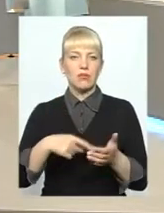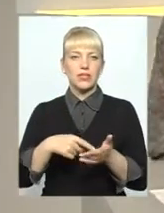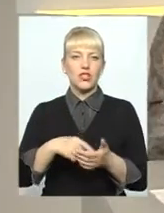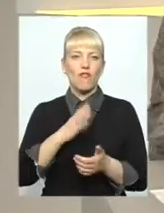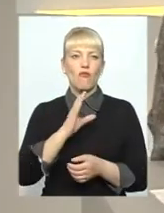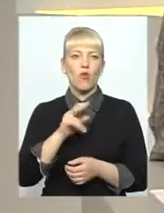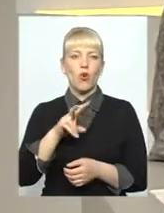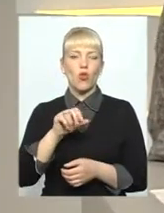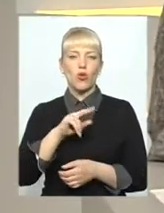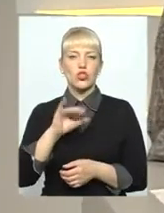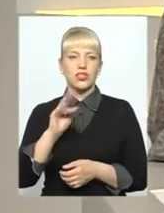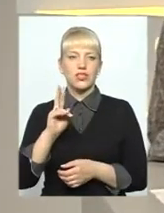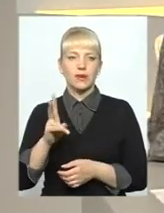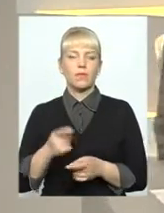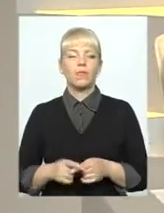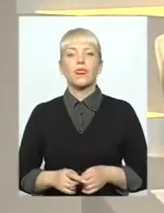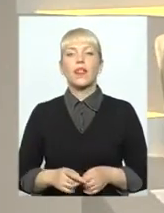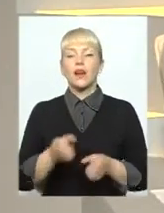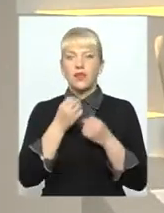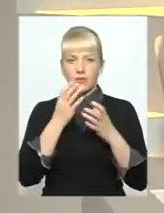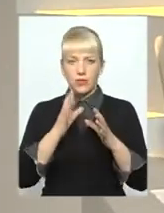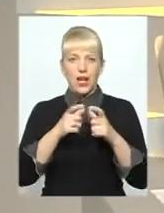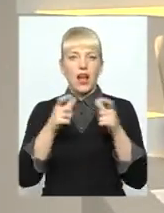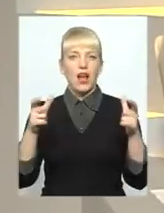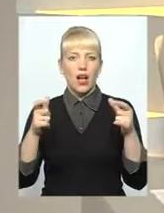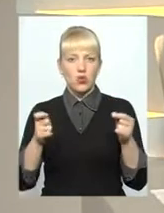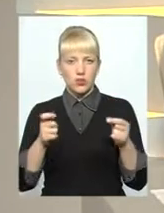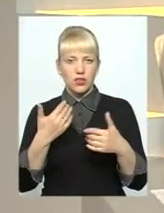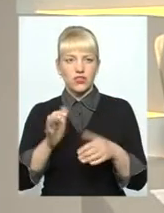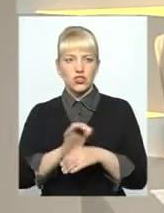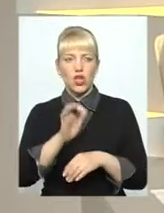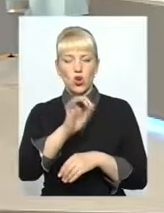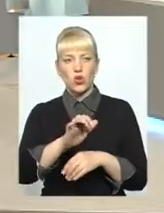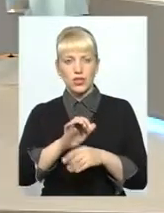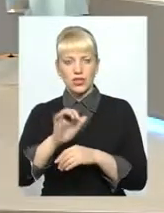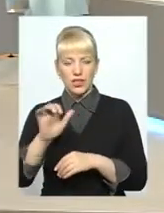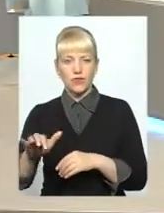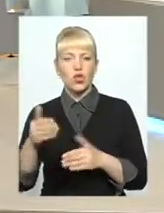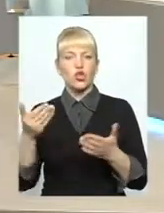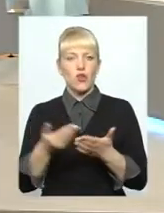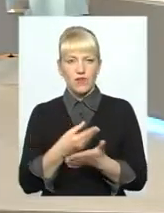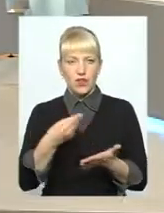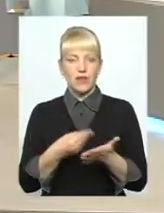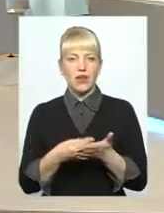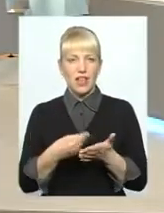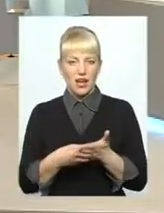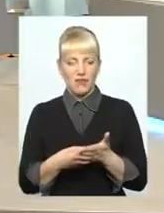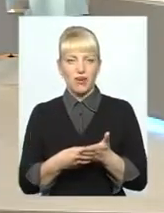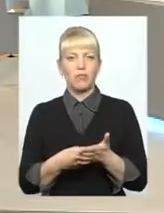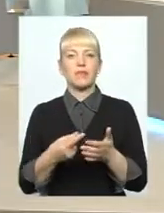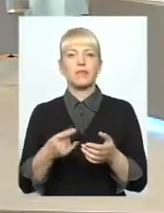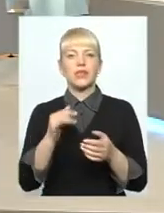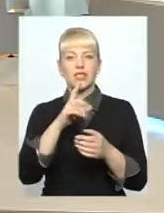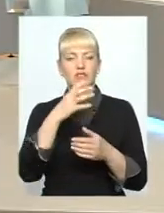Власне, щодо тих рахунків, вони вже розіслані споживачам вже з новими тарифами, з новою ціною, з